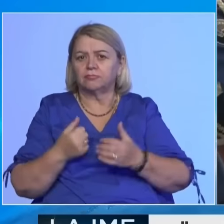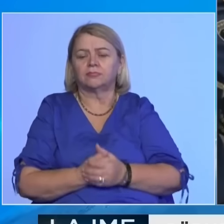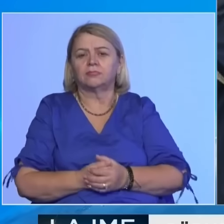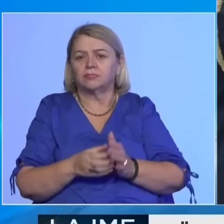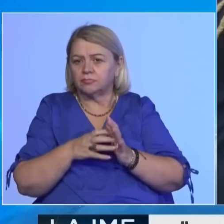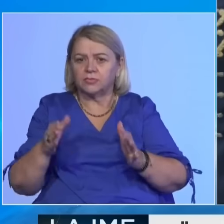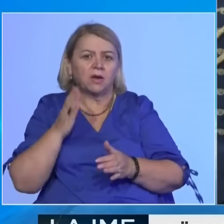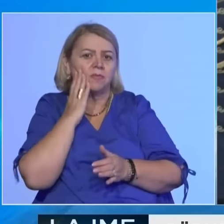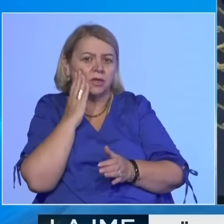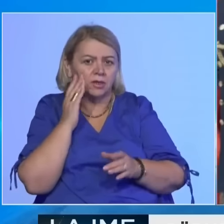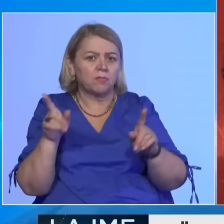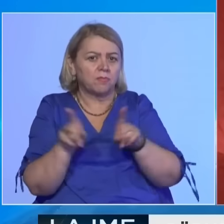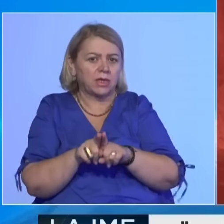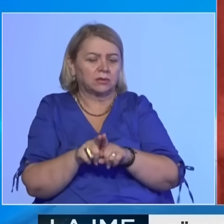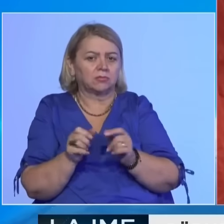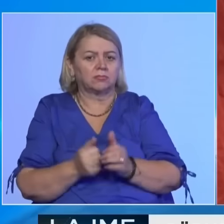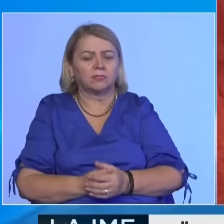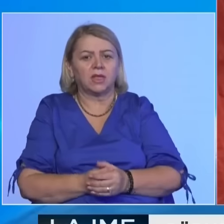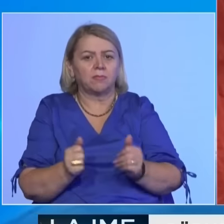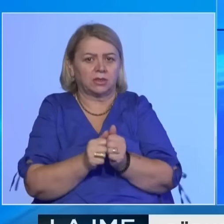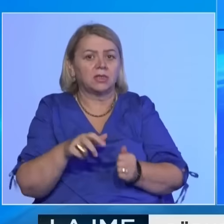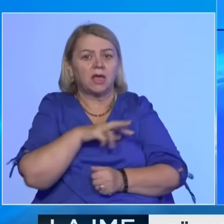bashkëurat e Amerikës dhe basin e Europjane.